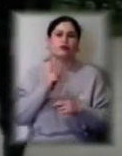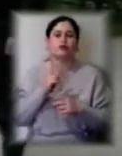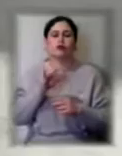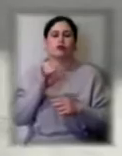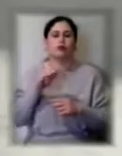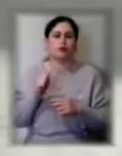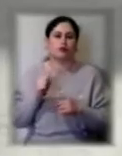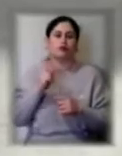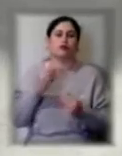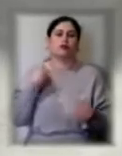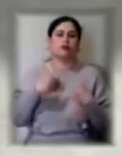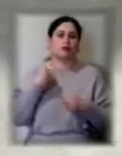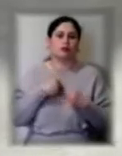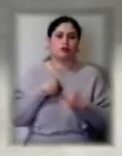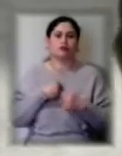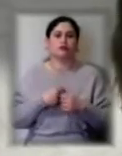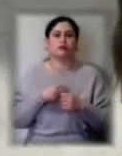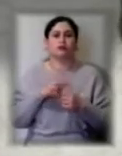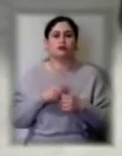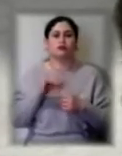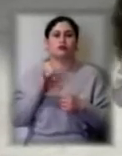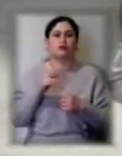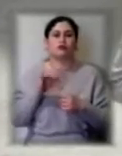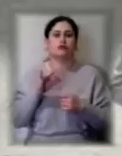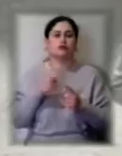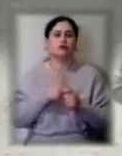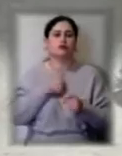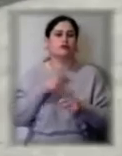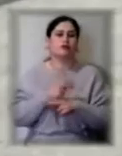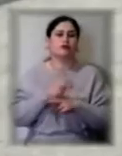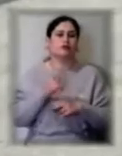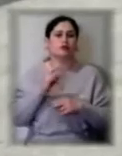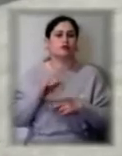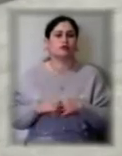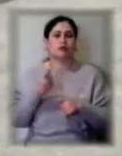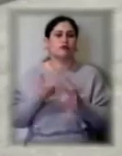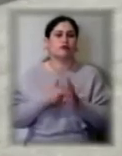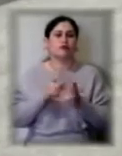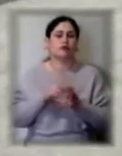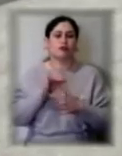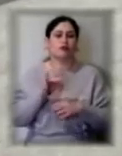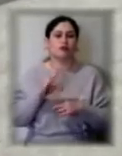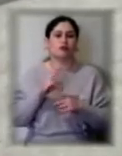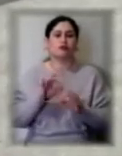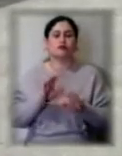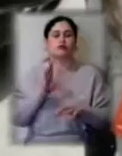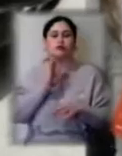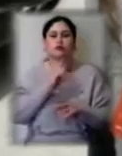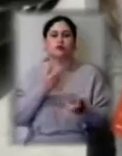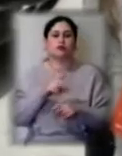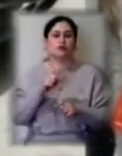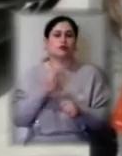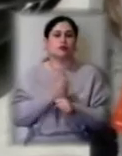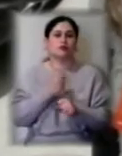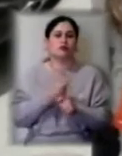одягом». Наталя Жидельова сама виховує доньку-першокласницю. Під час карантину, говорить, жінка лишилась без роботи, тому